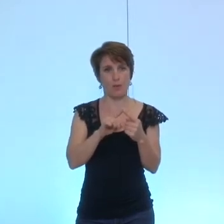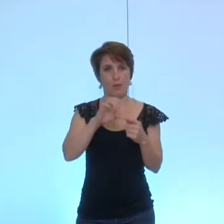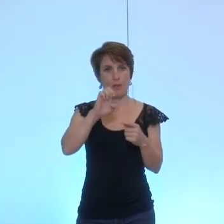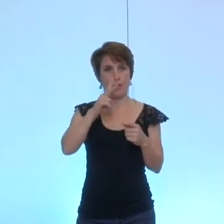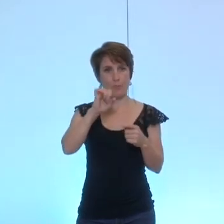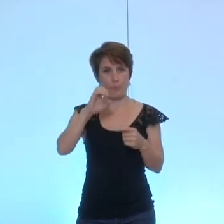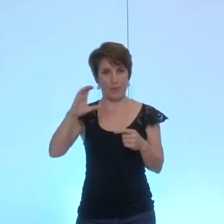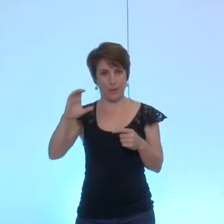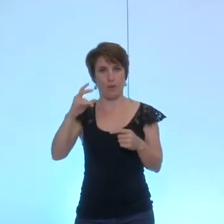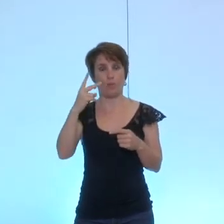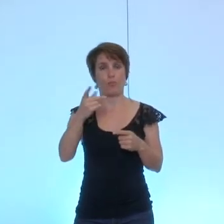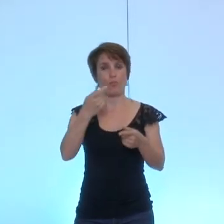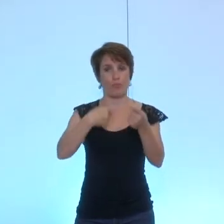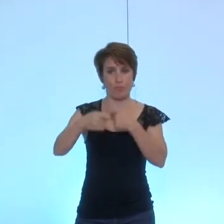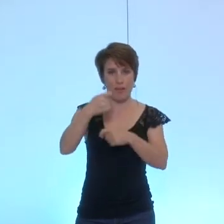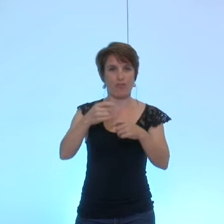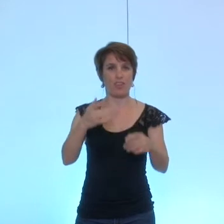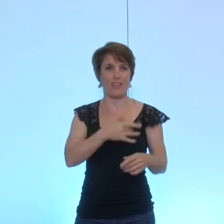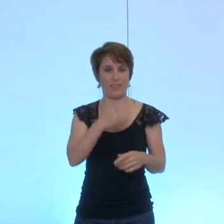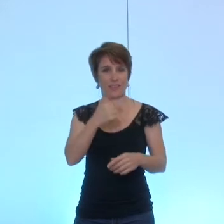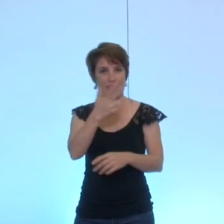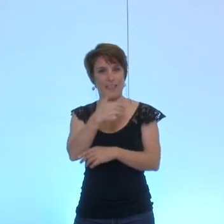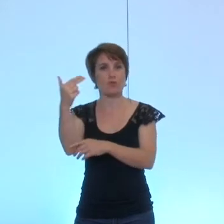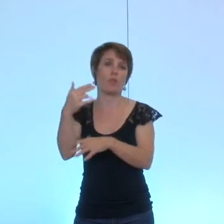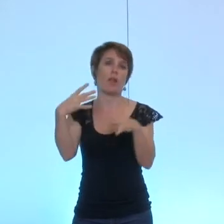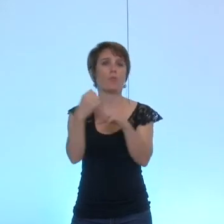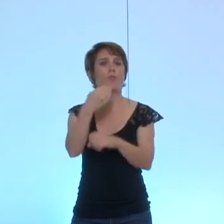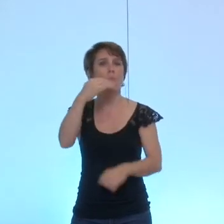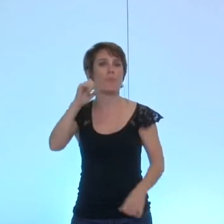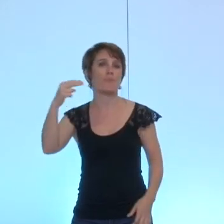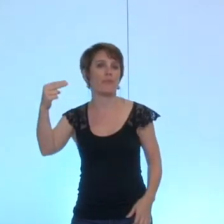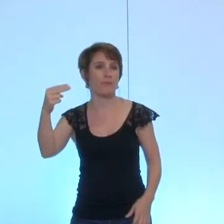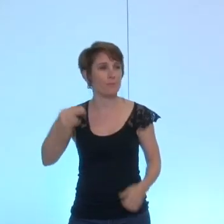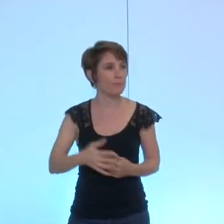d'intérêt national donc l'établissement public industriel et commercial du MINE